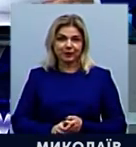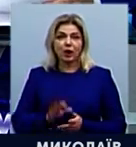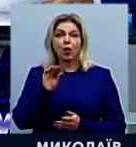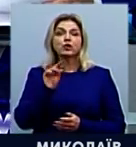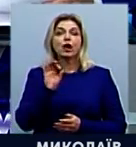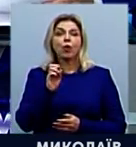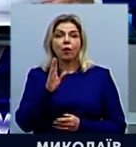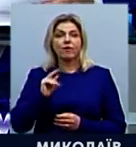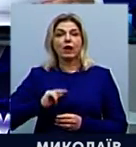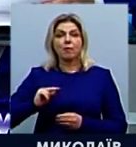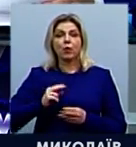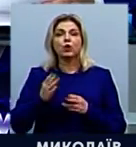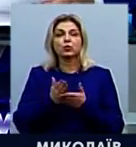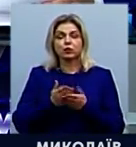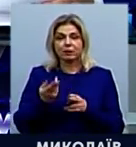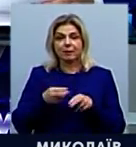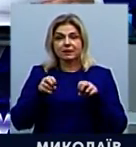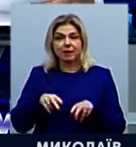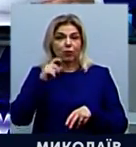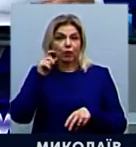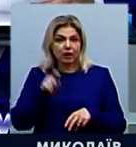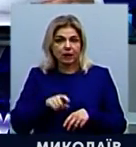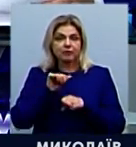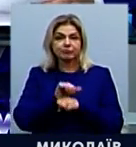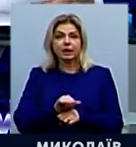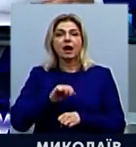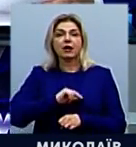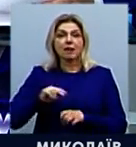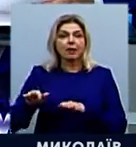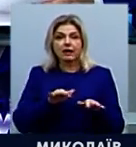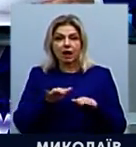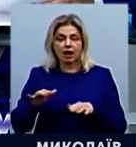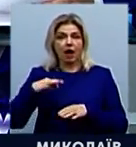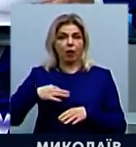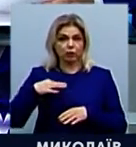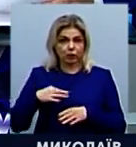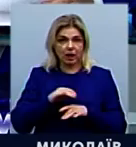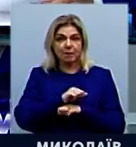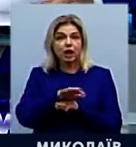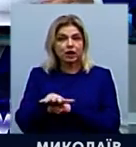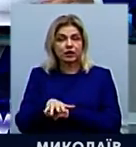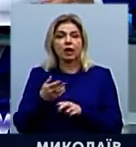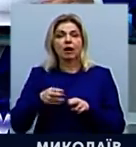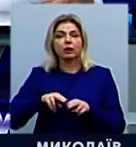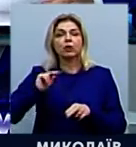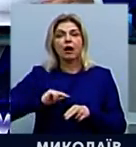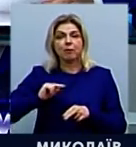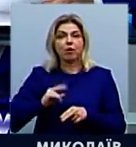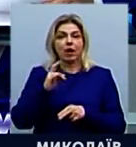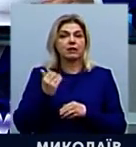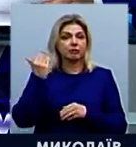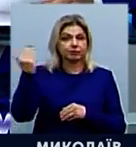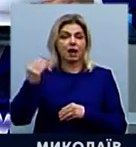Вочакові співробітники Служби безпеки України припинили діяльність агентурної мережі, яка працювала на розвідку Російської